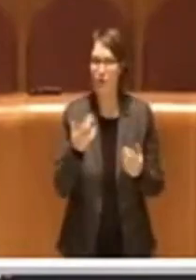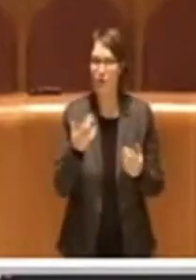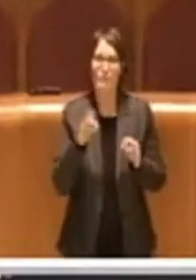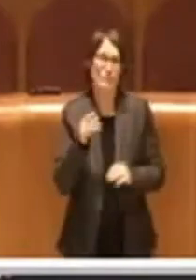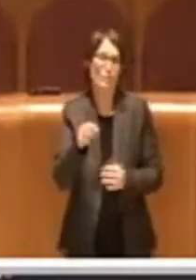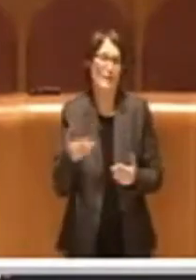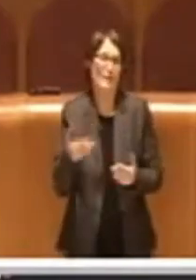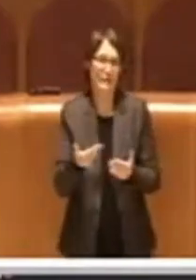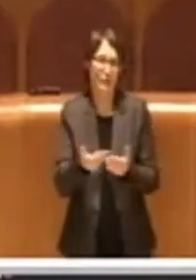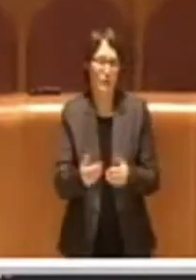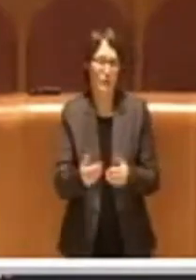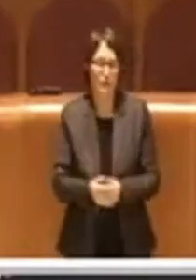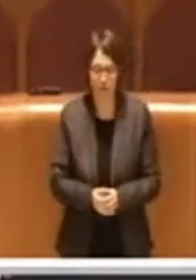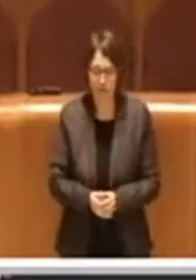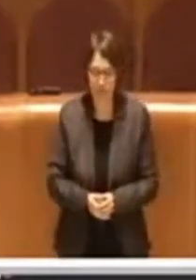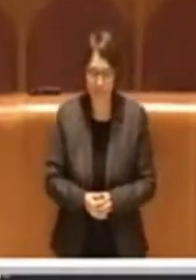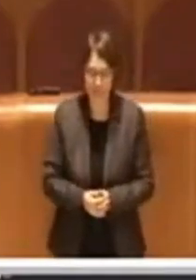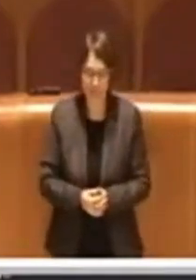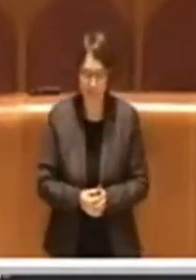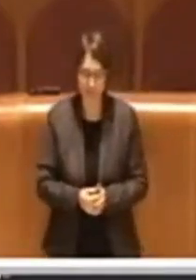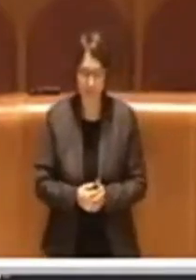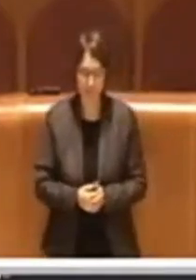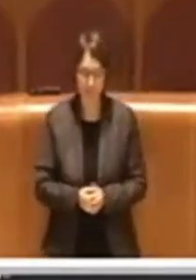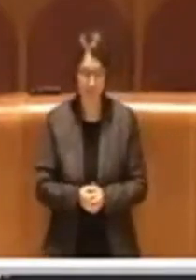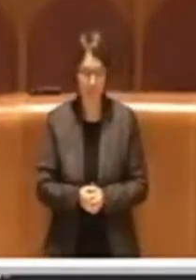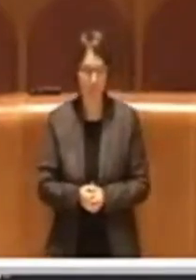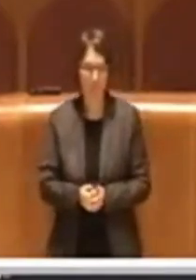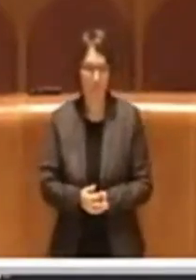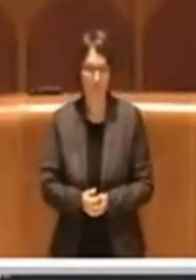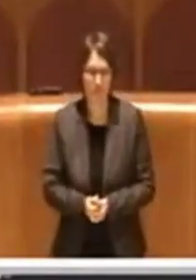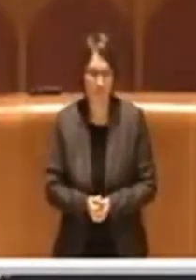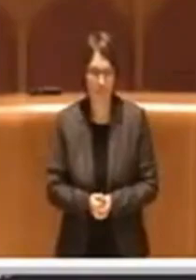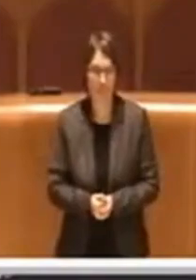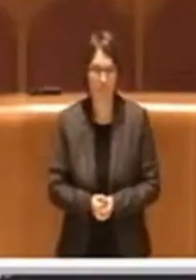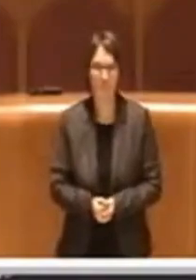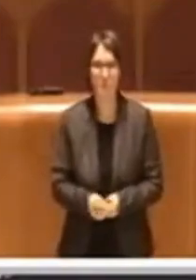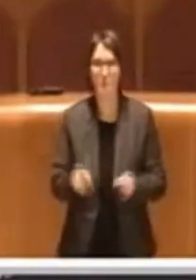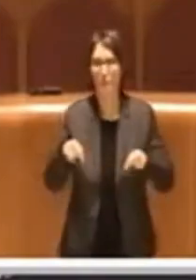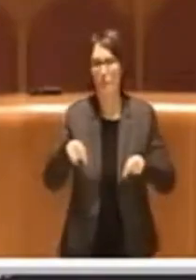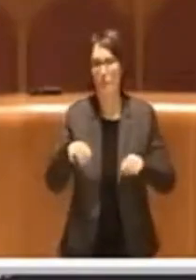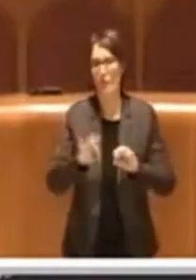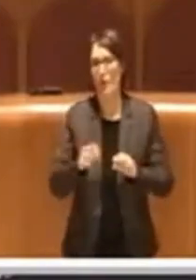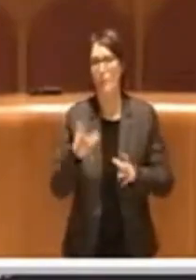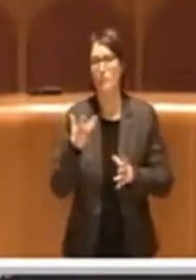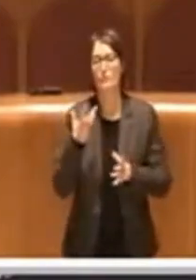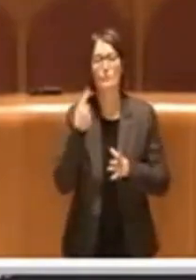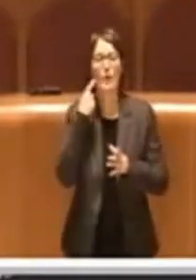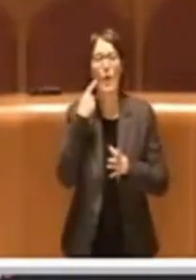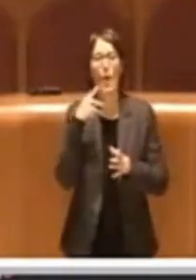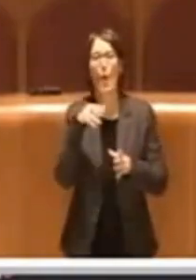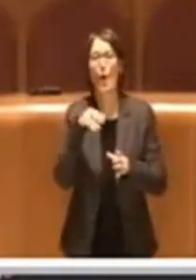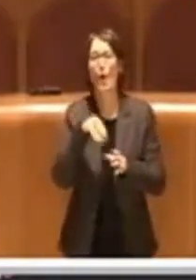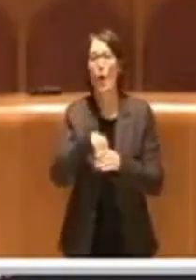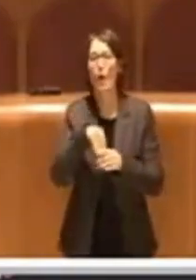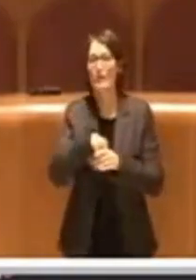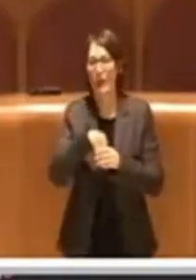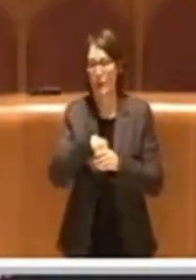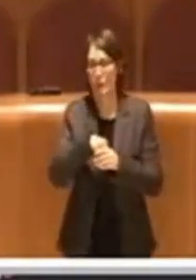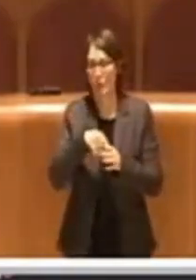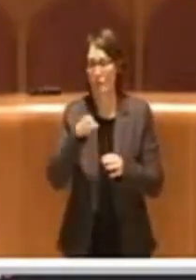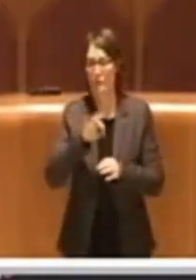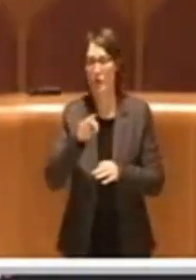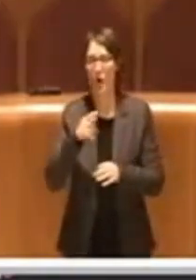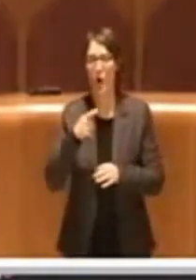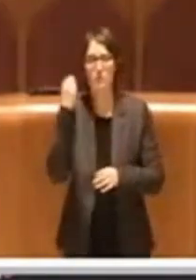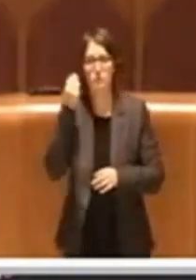Non mi soffermo e non mi soffermerò ora sui contenuti che il Movimento 5 Stelle e sulle posizioni che il Movimento 5 Stelle porterà